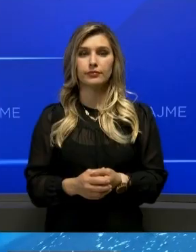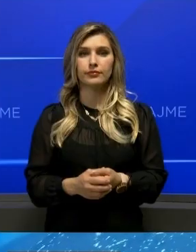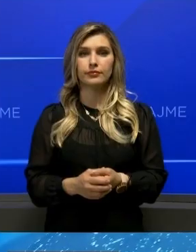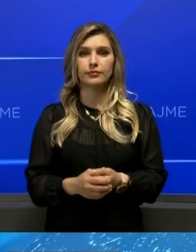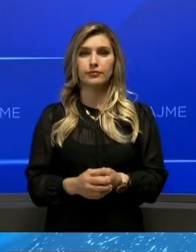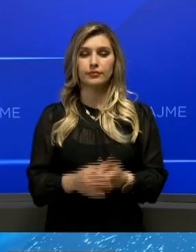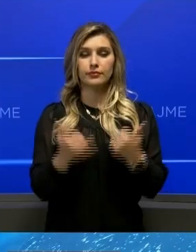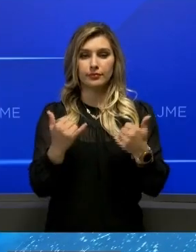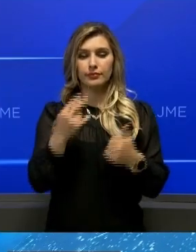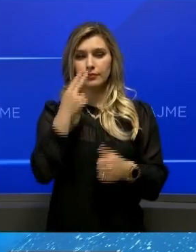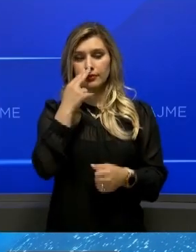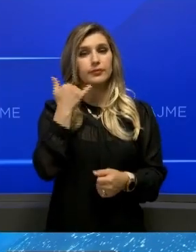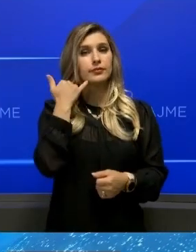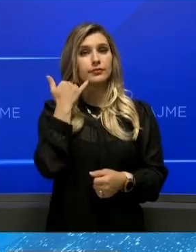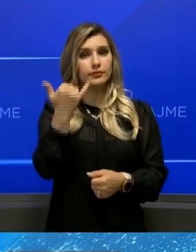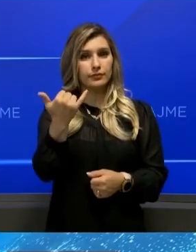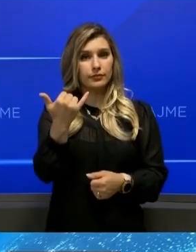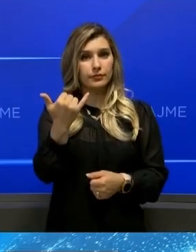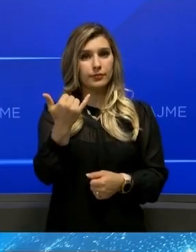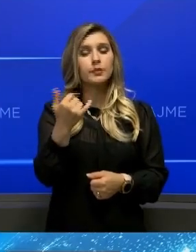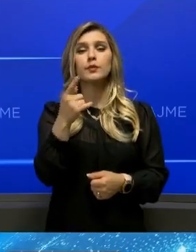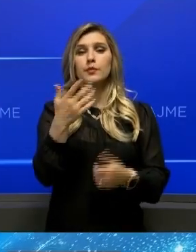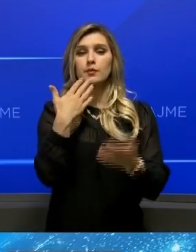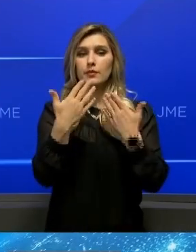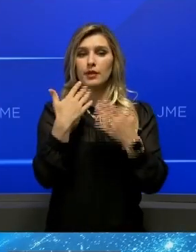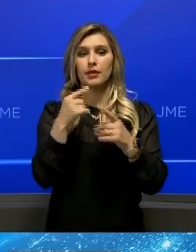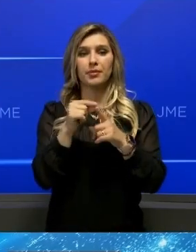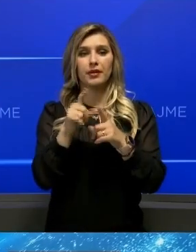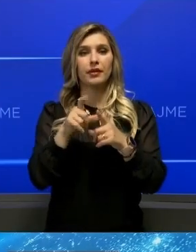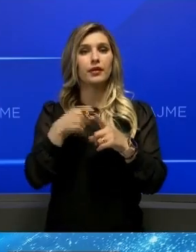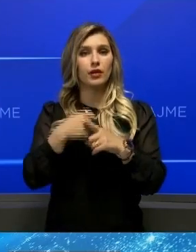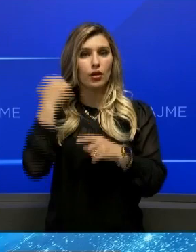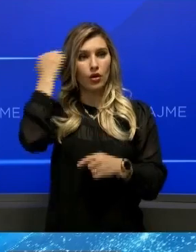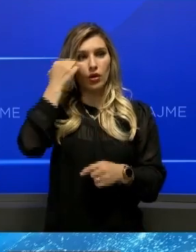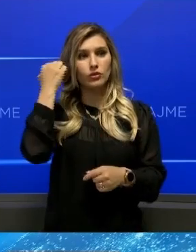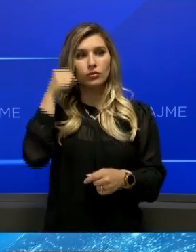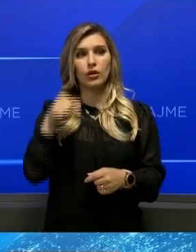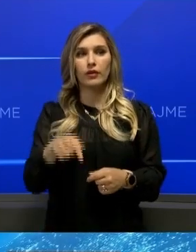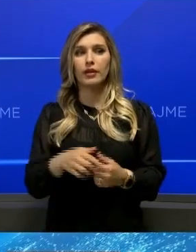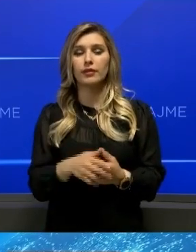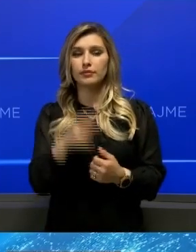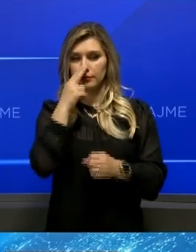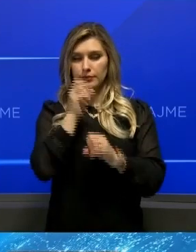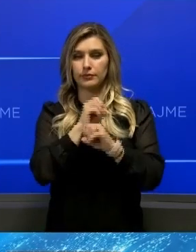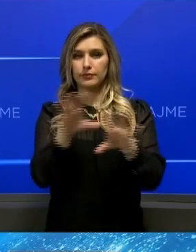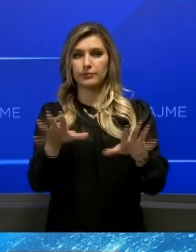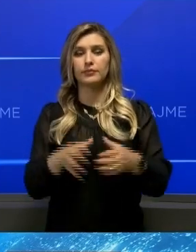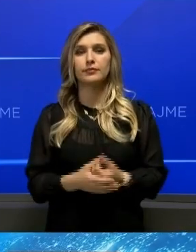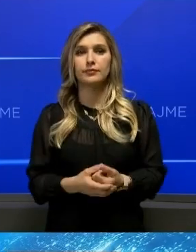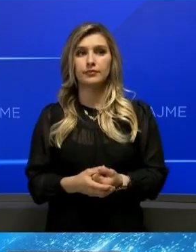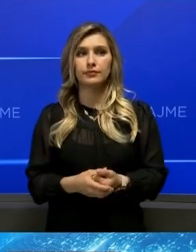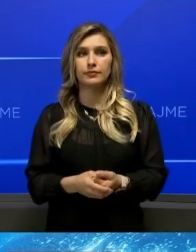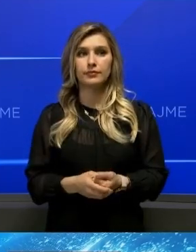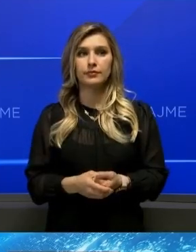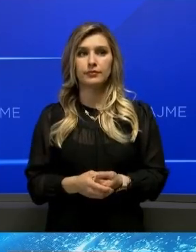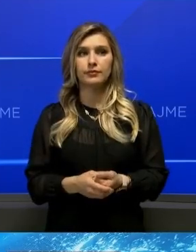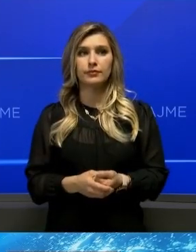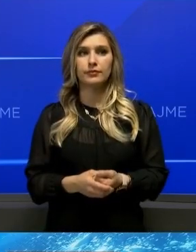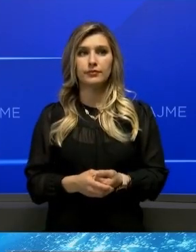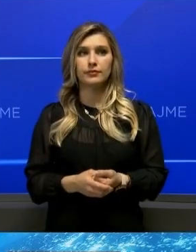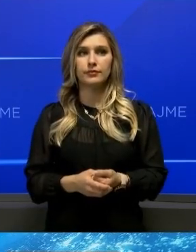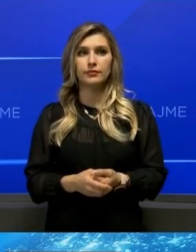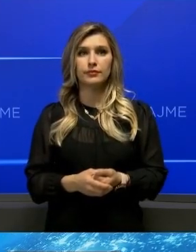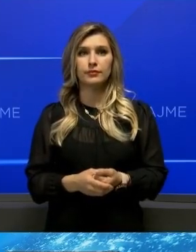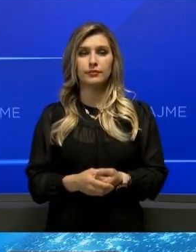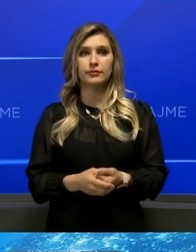Do t'lidhëm i tani drejt për drejt me konferencen e Partisë Demokratikët të Kosovës. Juftoj të ndjekim. Mbi 100.000 student